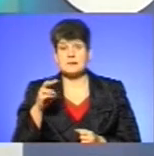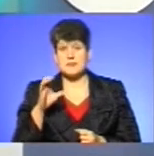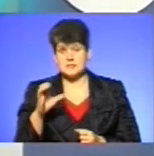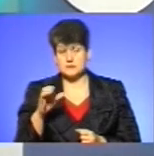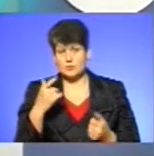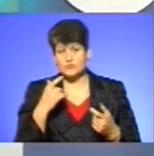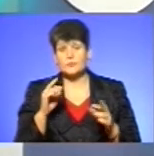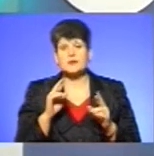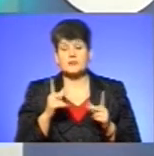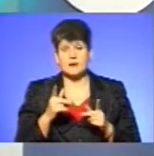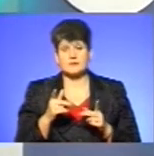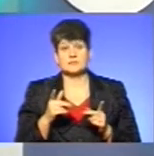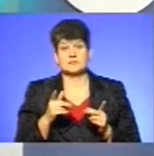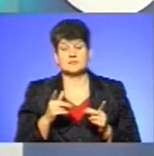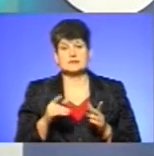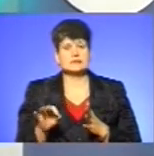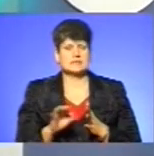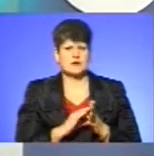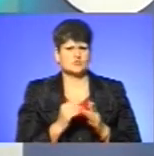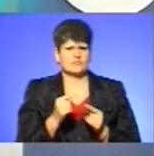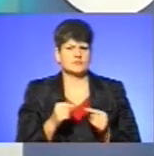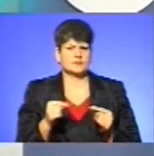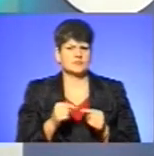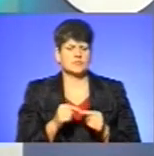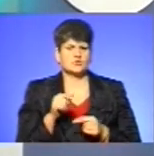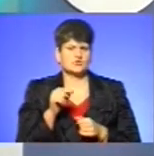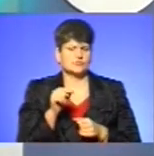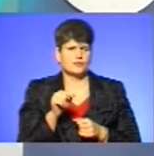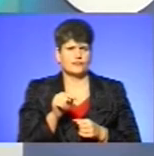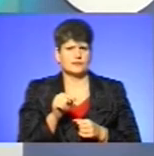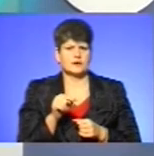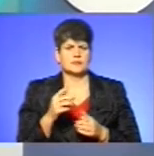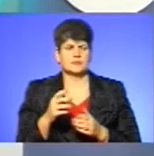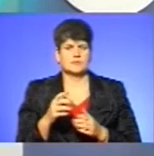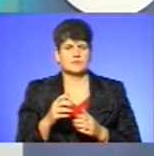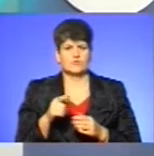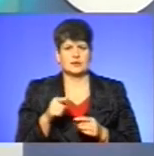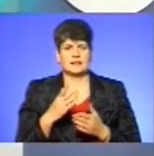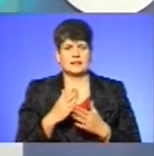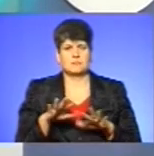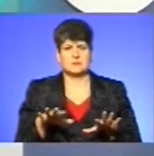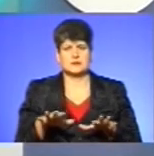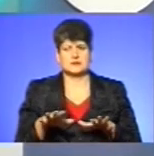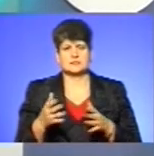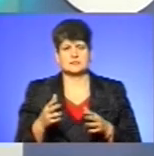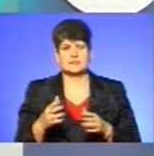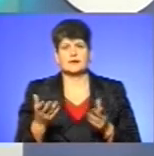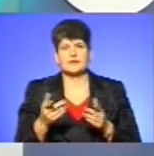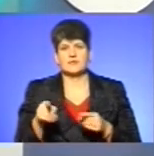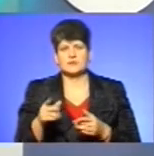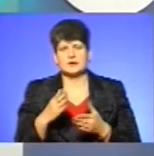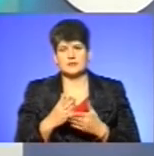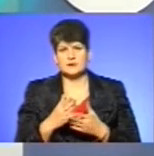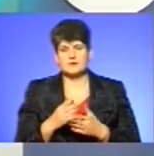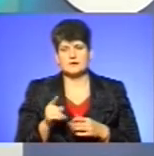Як оператор одразу визначає про те, що вони саме в радіусі зникнення дитини? Тобто, їхні персональні дані, де вони знаходяться